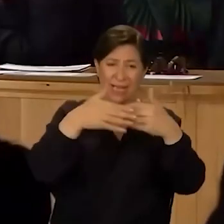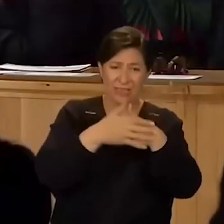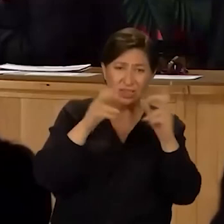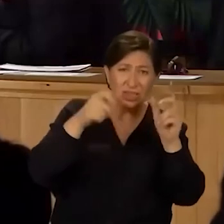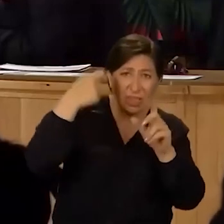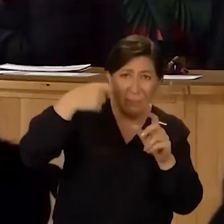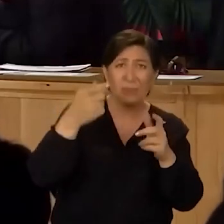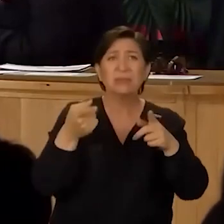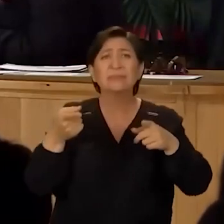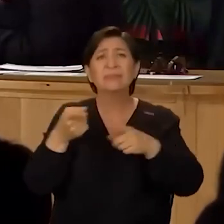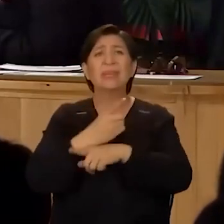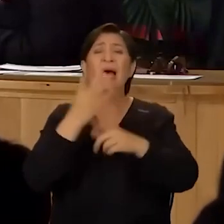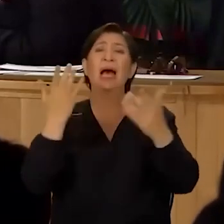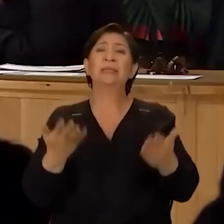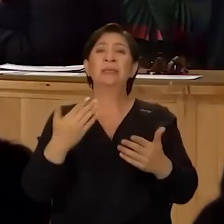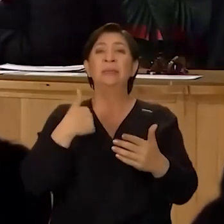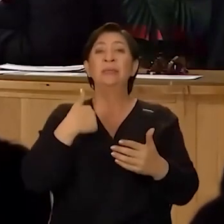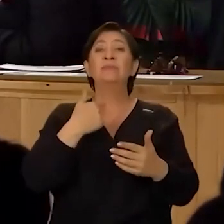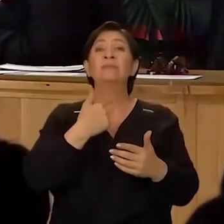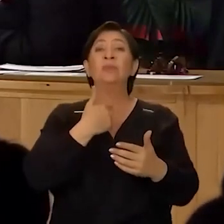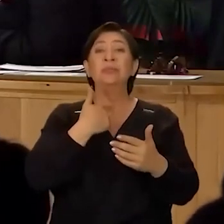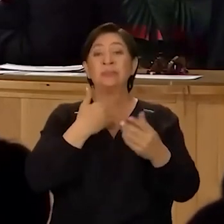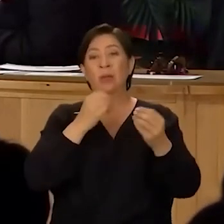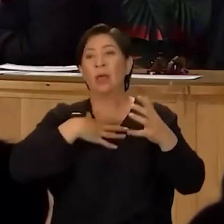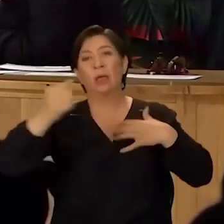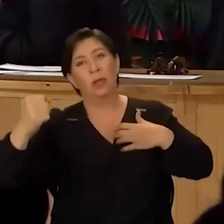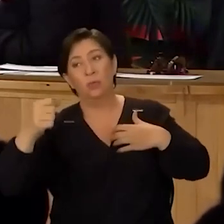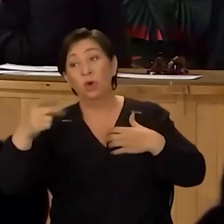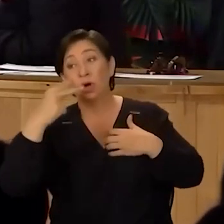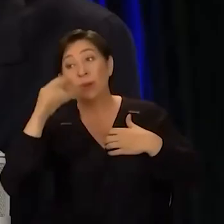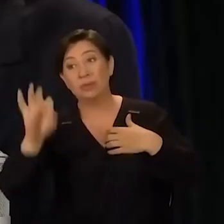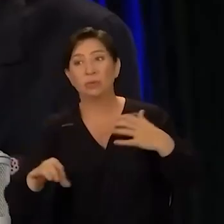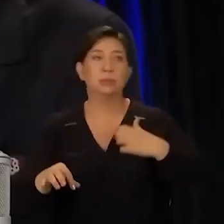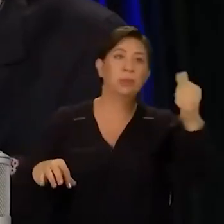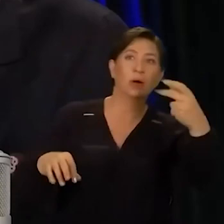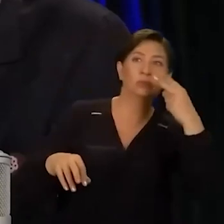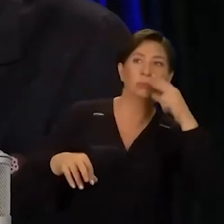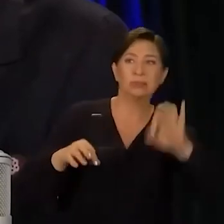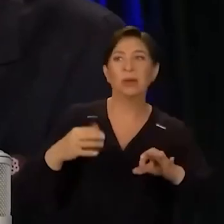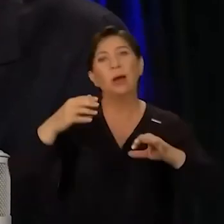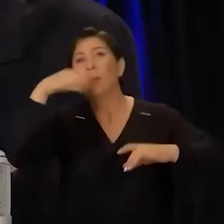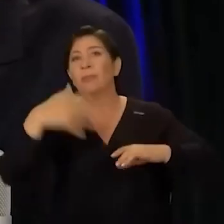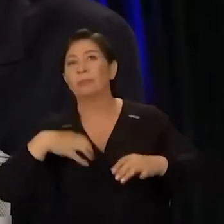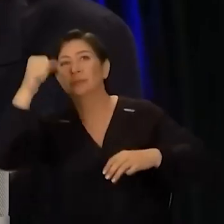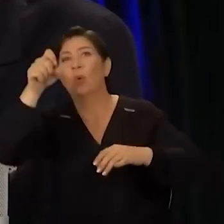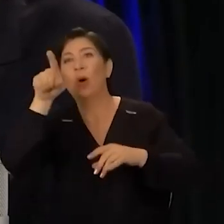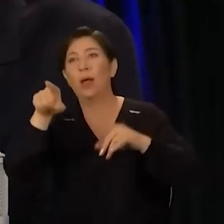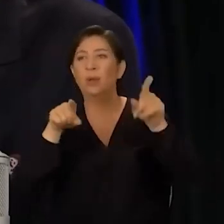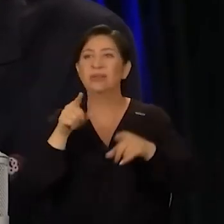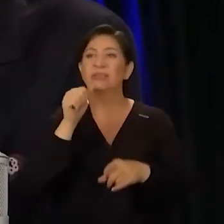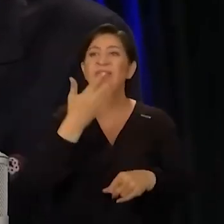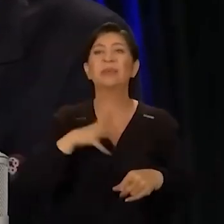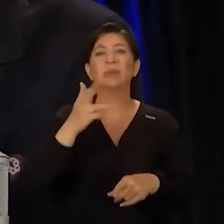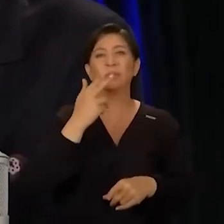çekimleri falan falan. Artık yani beni bir yere götürüyorlar. Diyorlar ki burada konuşmaya başlıyoruz falan. Orada konuşmaya başlıyorum. Sonra alıp başka bir yere götürüyorlar Hiç de